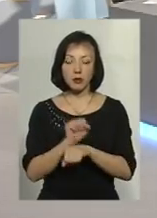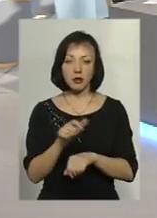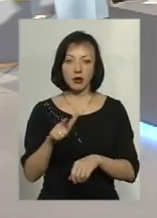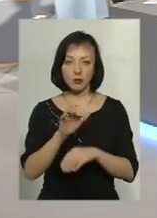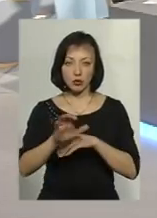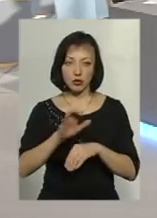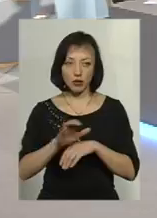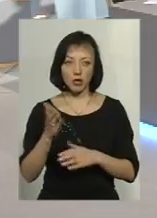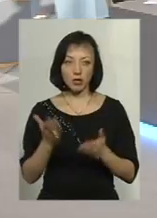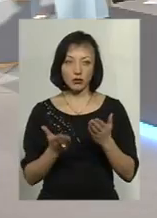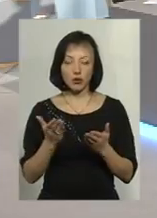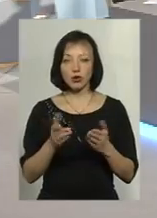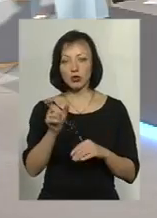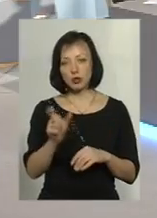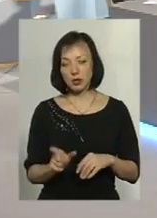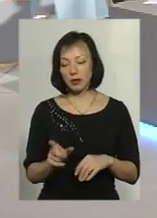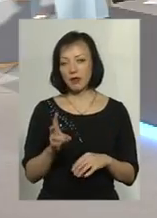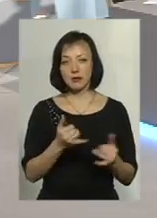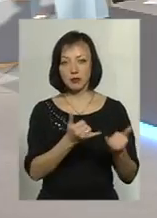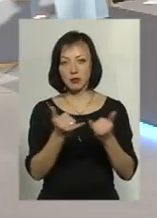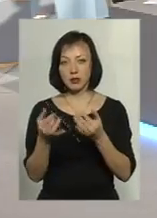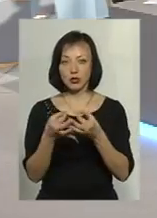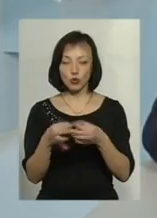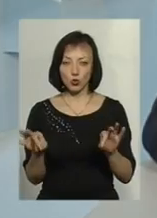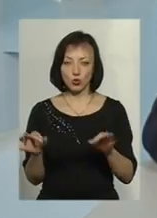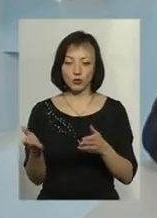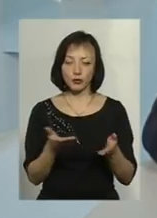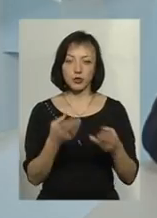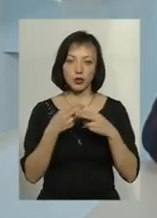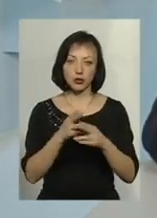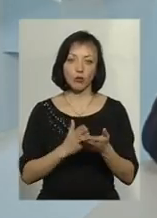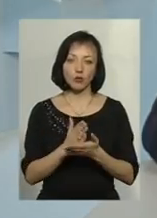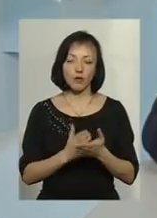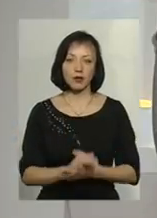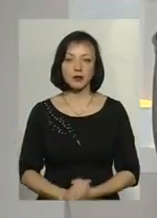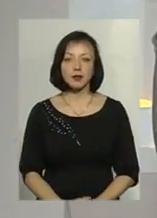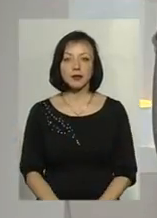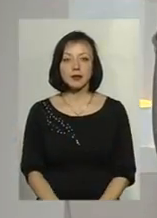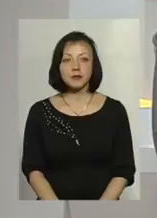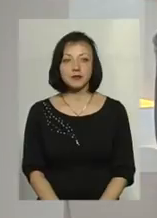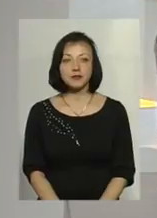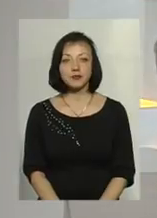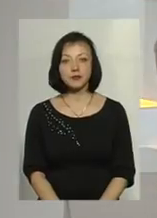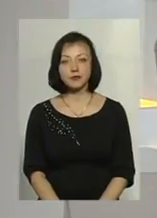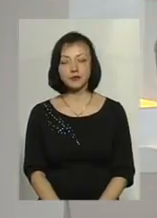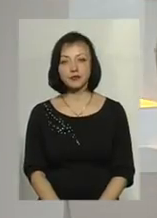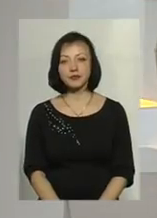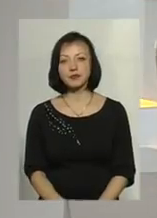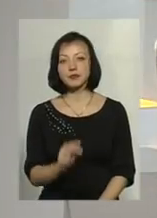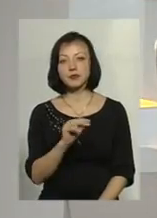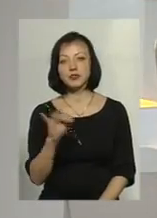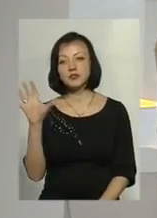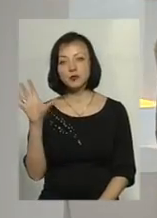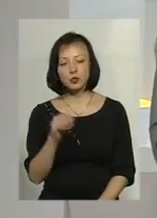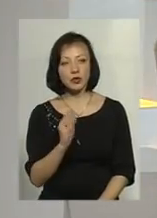газопостачання, якщо споживач не забезпечив часне технічне обслуговування. Чи всюди є технічна